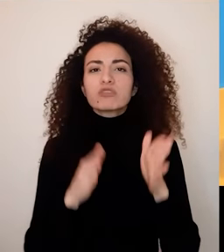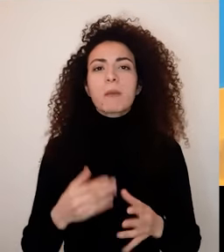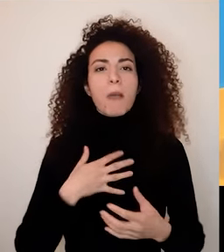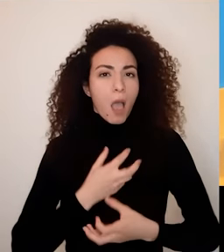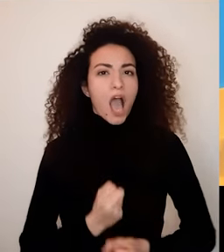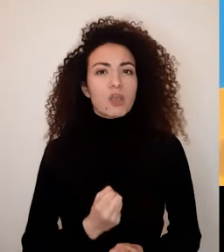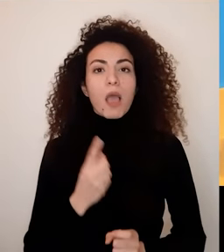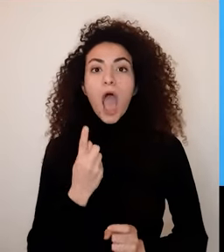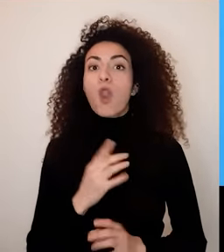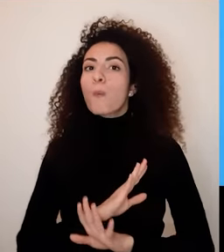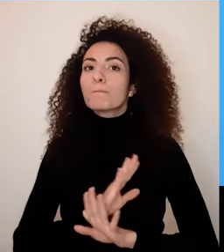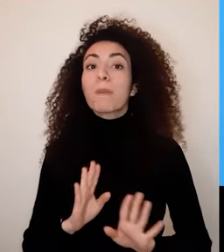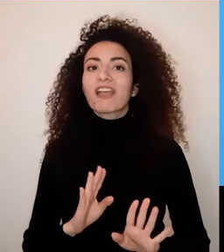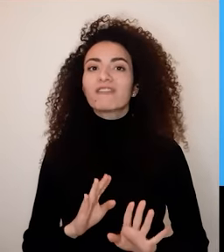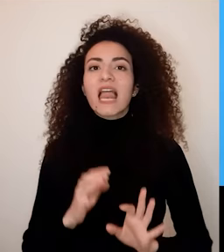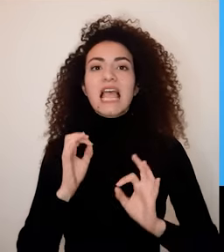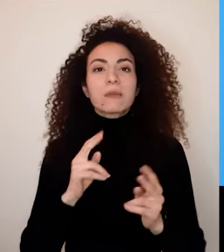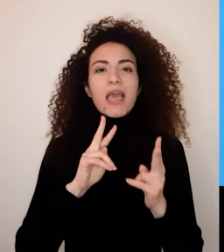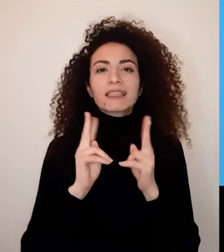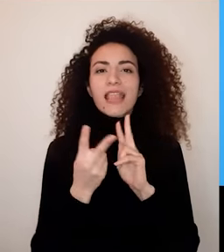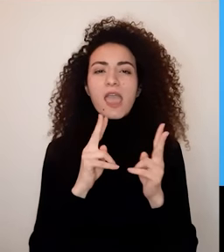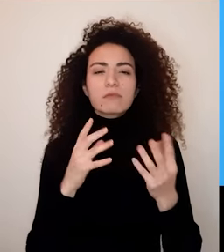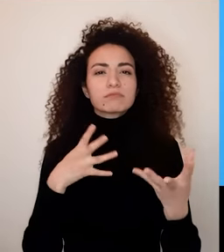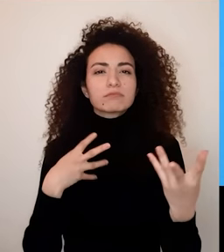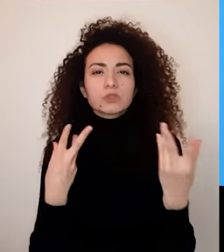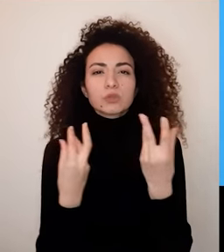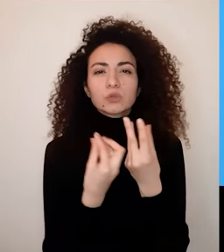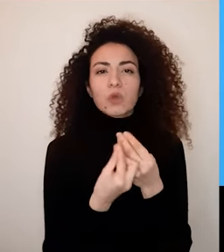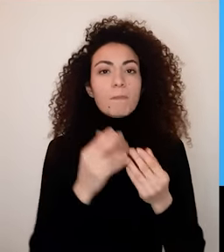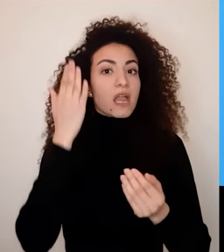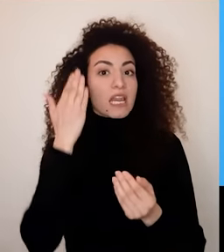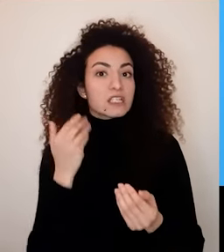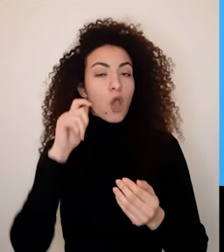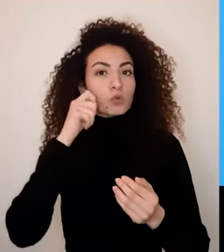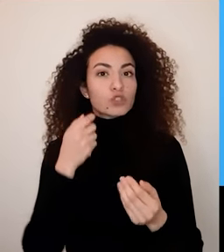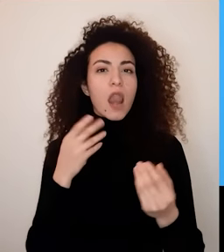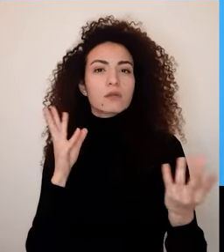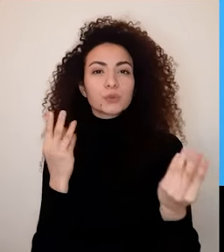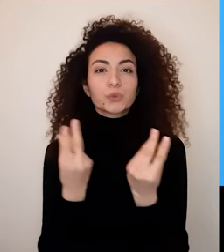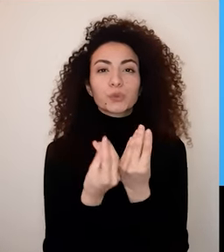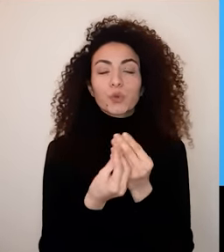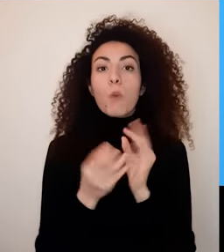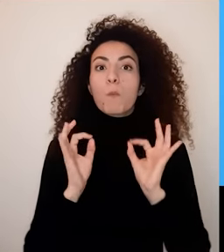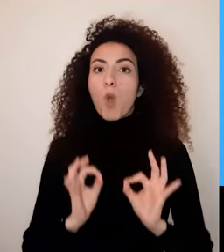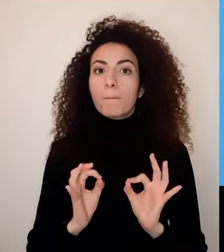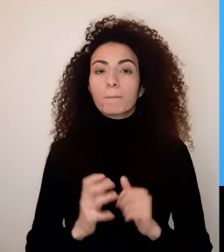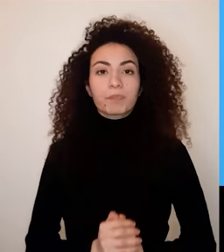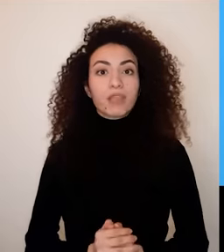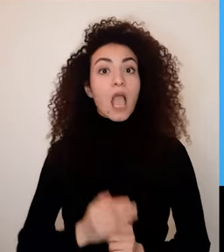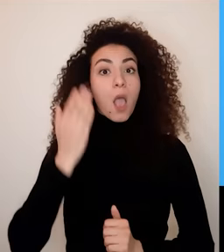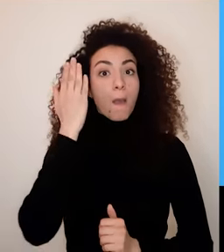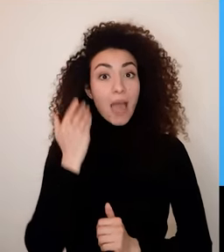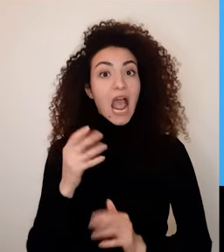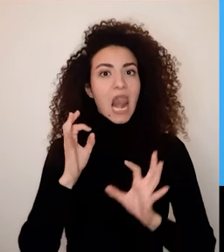عاطفي كمان ما بيكفي فهالإنجيذاب بيخلق نوع من رأسة الطاقة بين البعد الأنثى والذكورة عند الرجل والمرأة